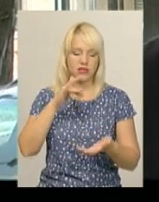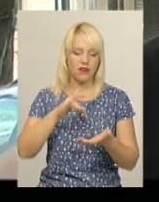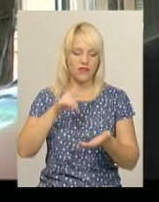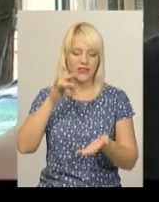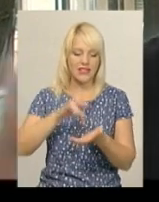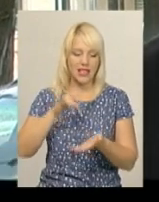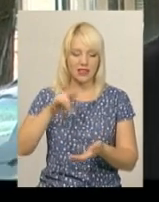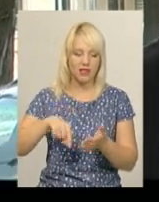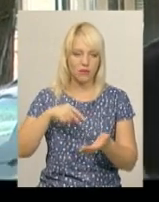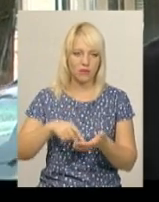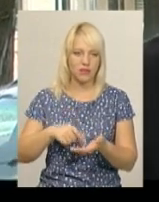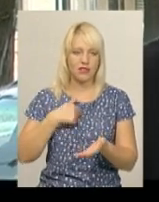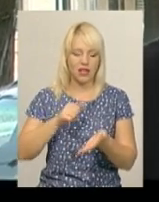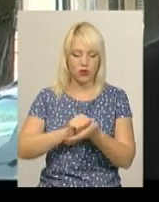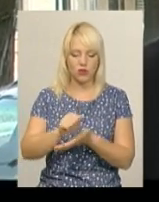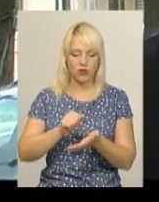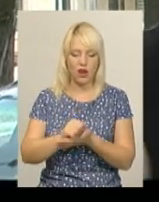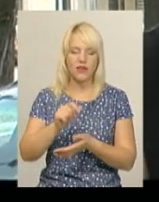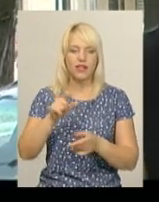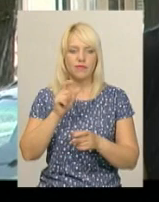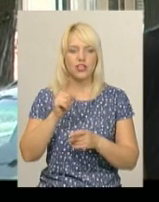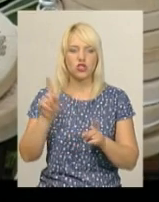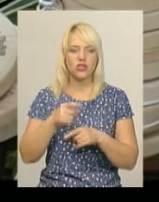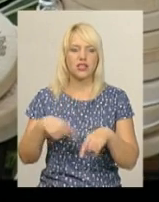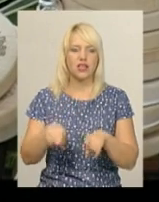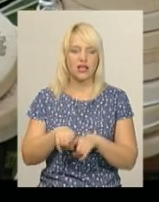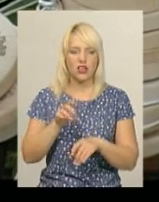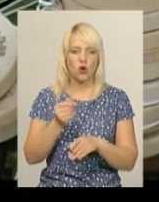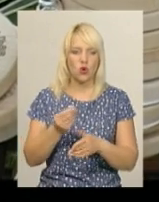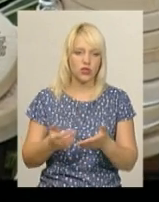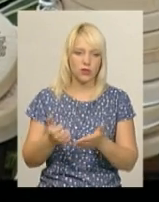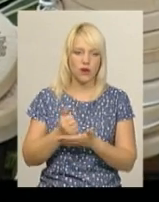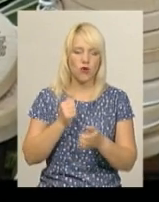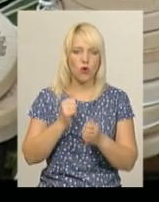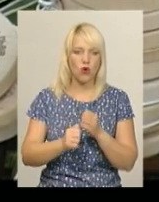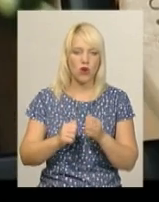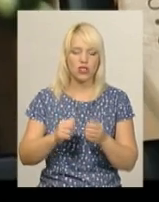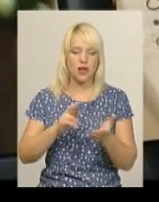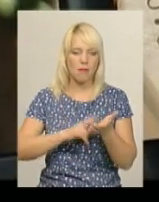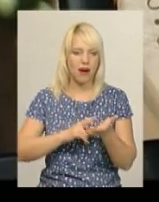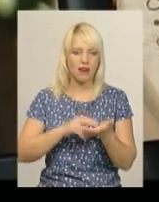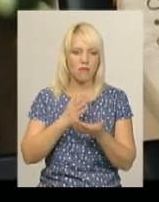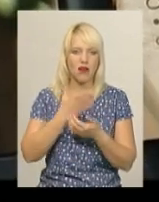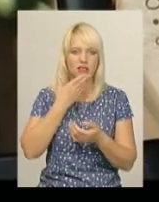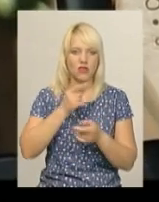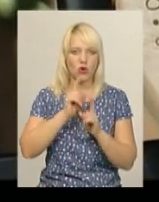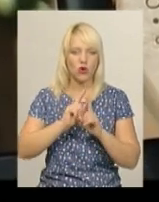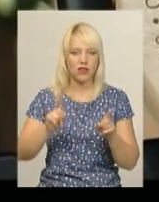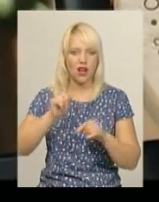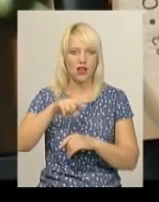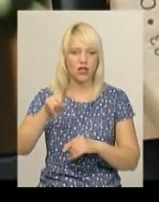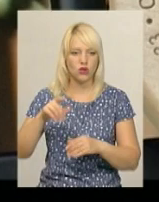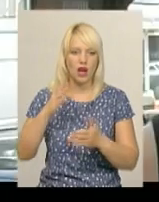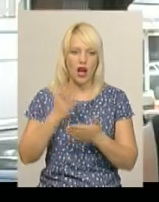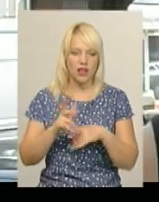роздрукував собі кілька роздруківок, щоб розказати людям, що це таке, і збирав гроші. Кожна туристична марка має власний оригінальний номер. Серед звичайних туристичних марок